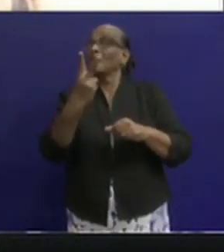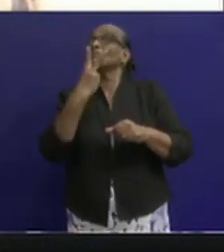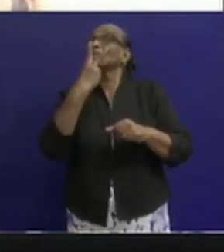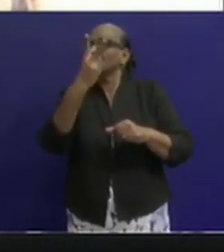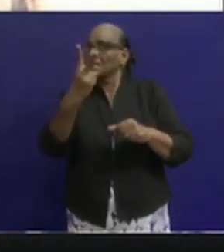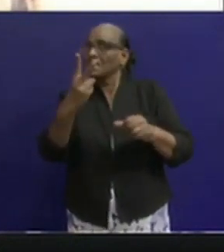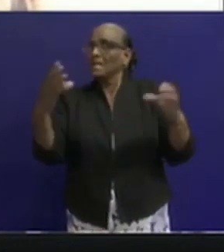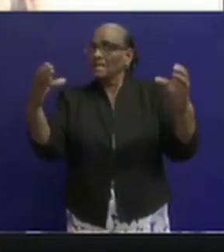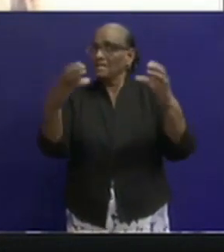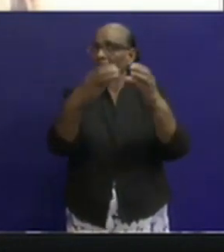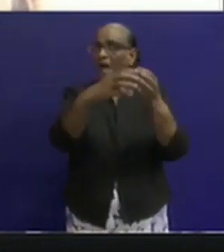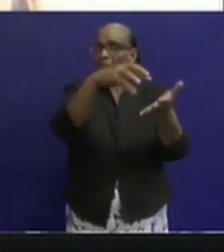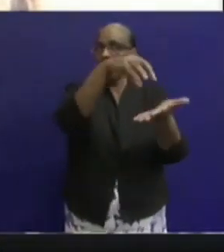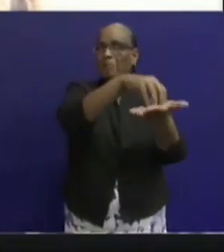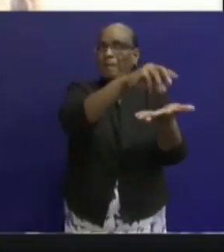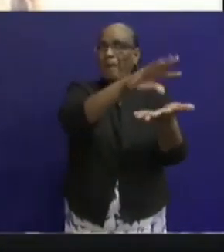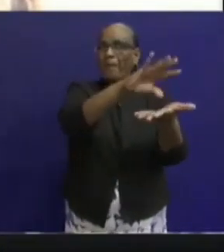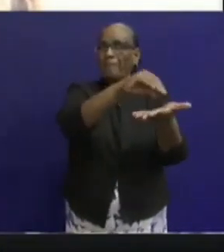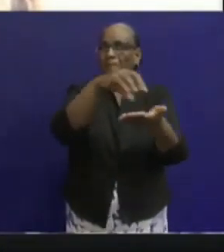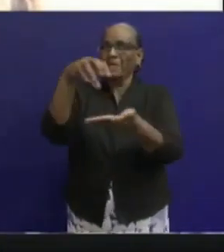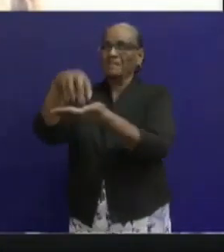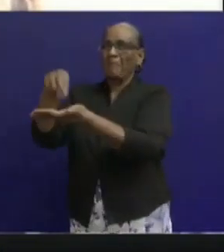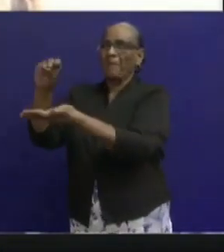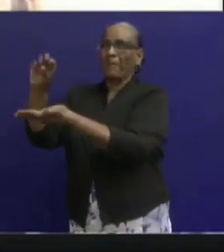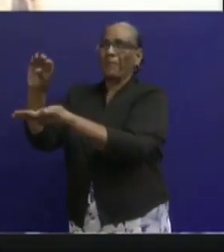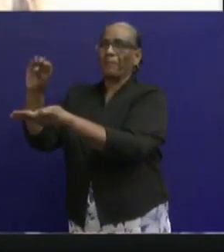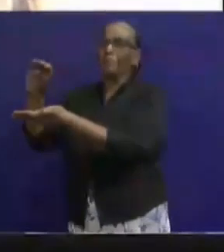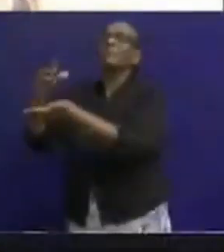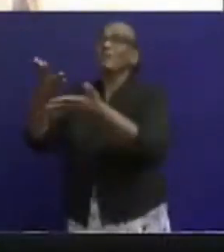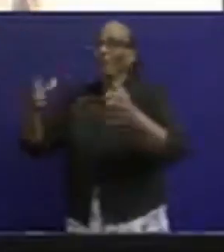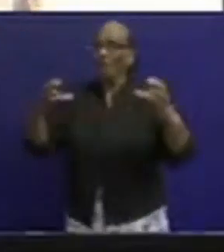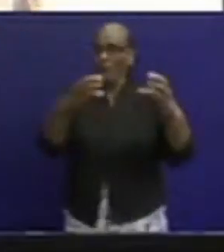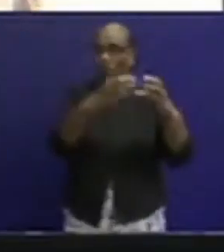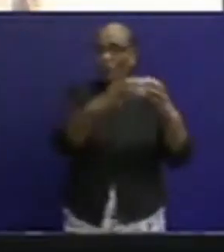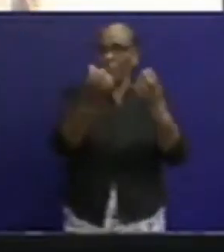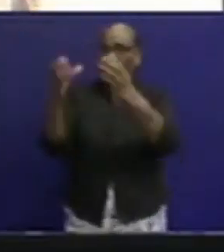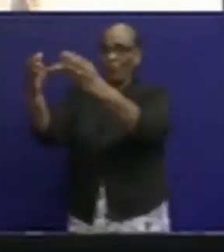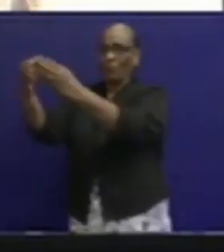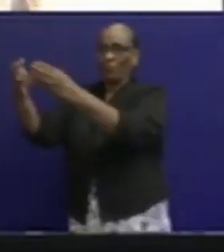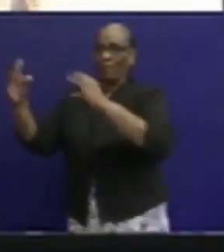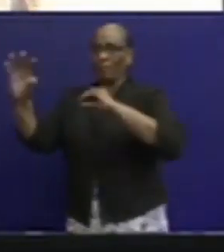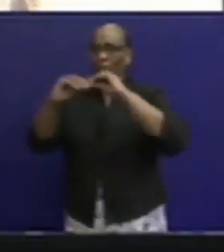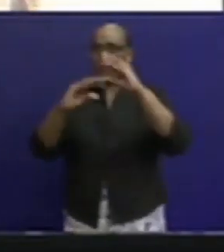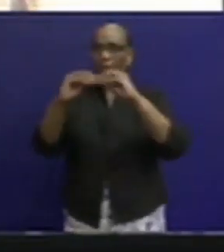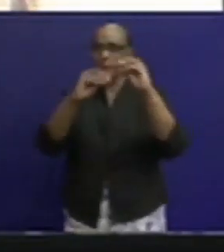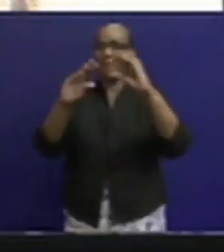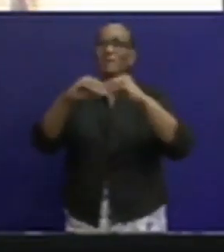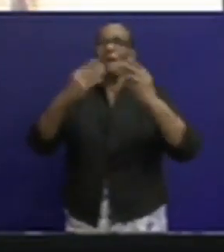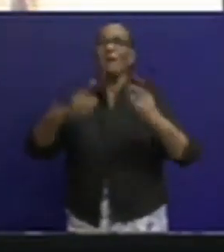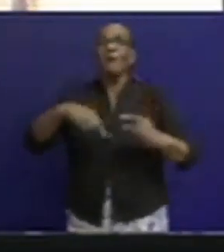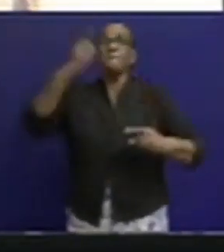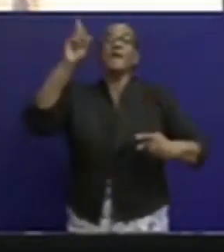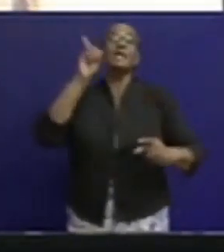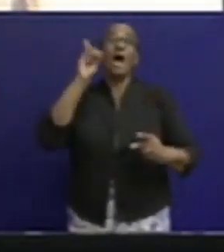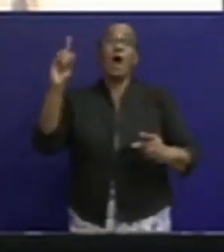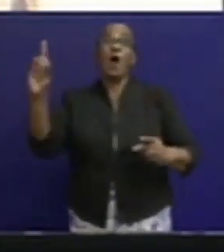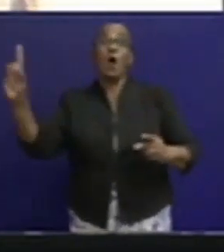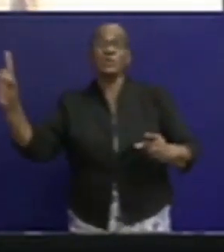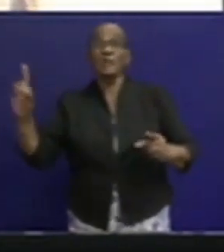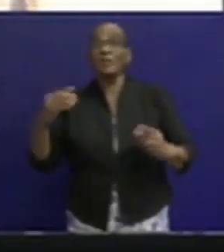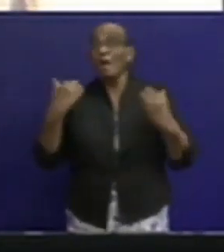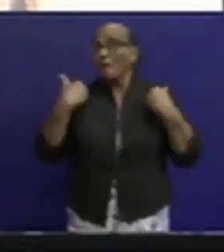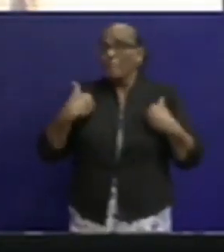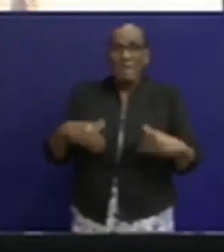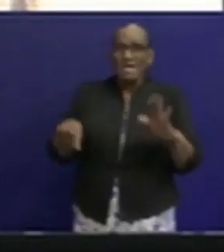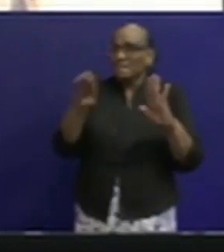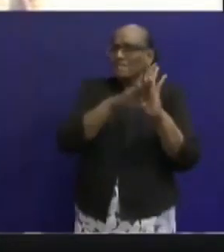samenschoelingen hebben. Als wij merken dat wij groepen bijeenkomsten hebben van meer dan honderd. Als mensen zich